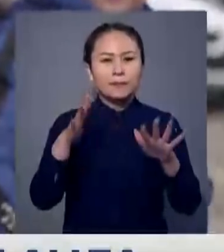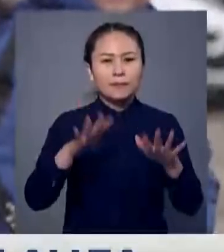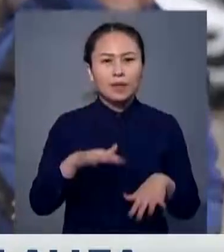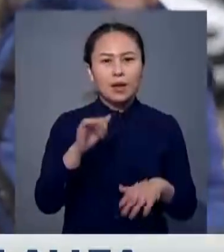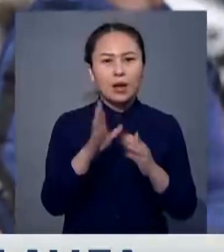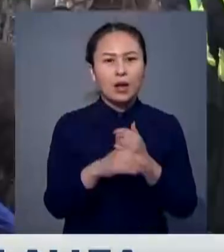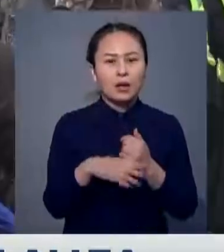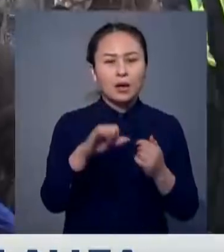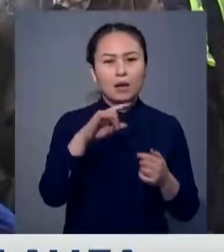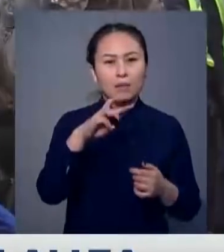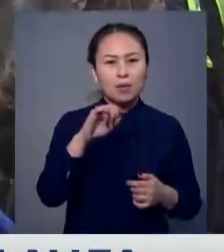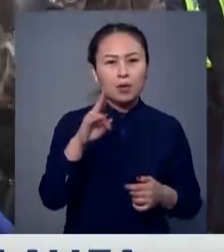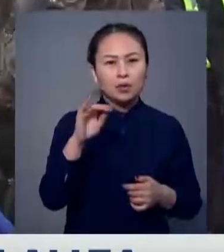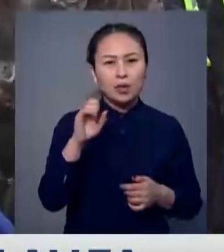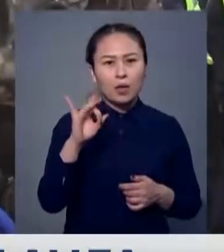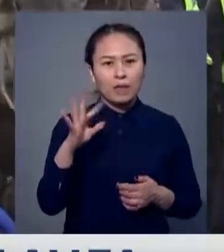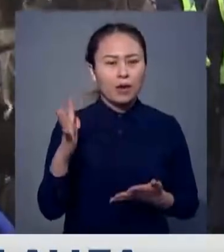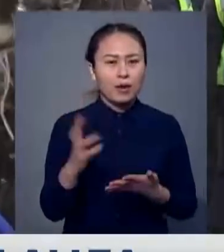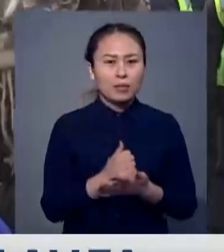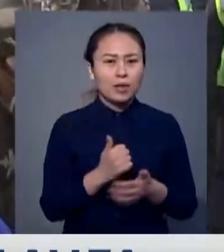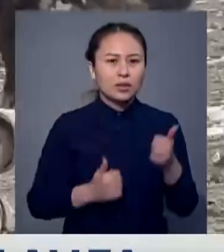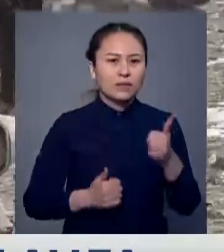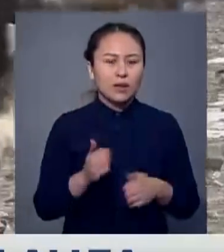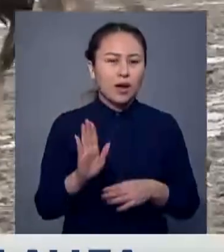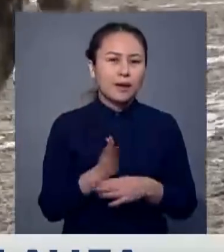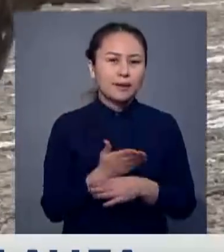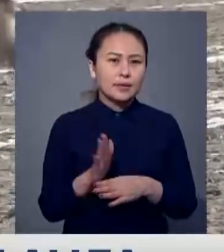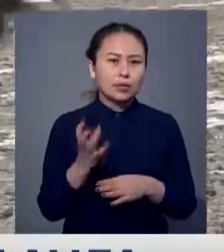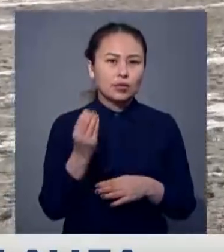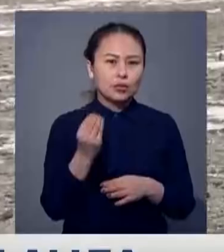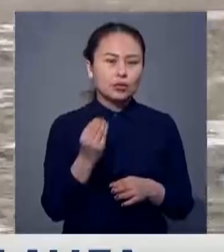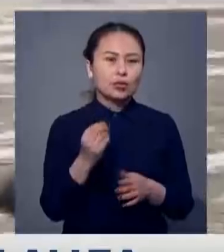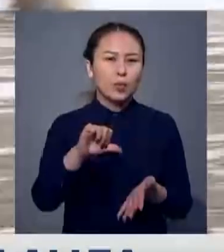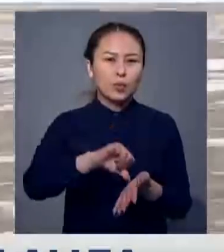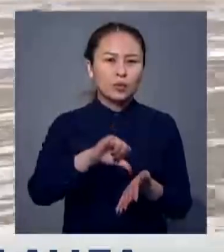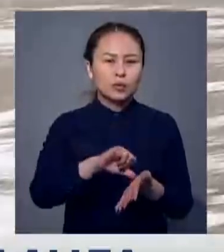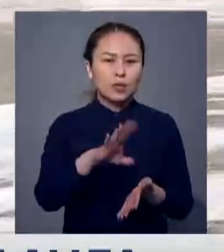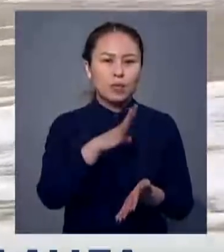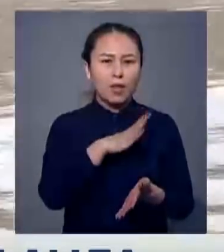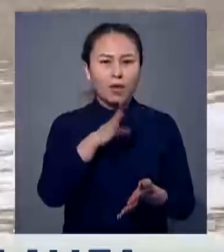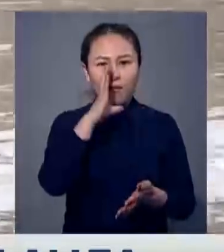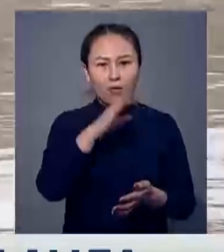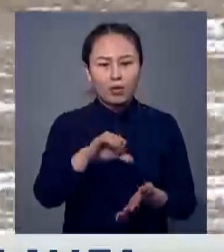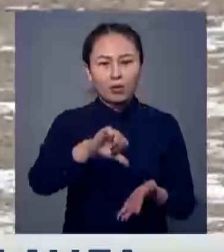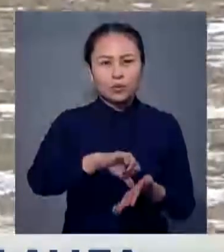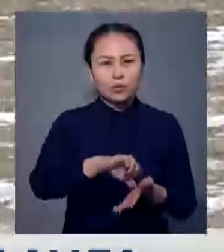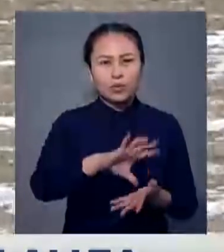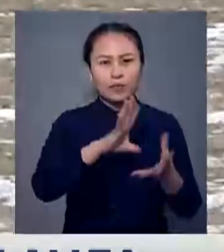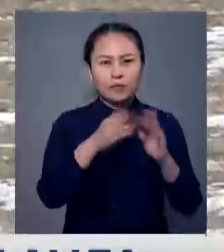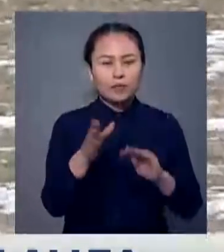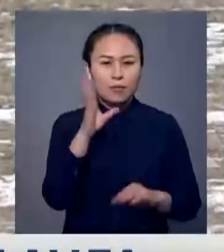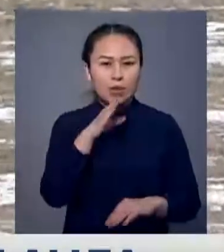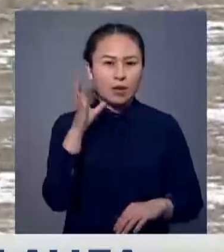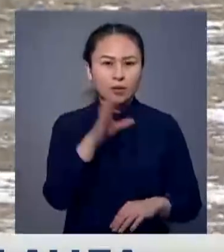атыраулық Арман қошқарыпқа бүйірді. Сайыстан бөлі көткізілген түз тағысы қасқыралуға тек Нұғман Қайдаролының бүркітіғана